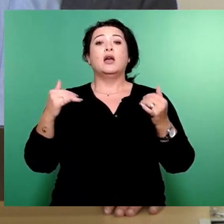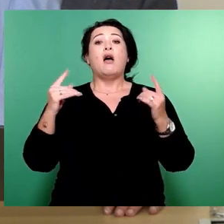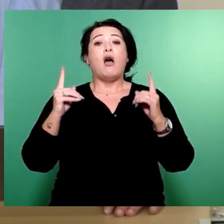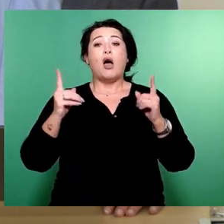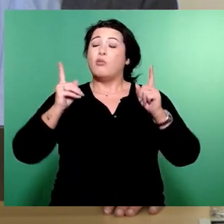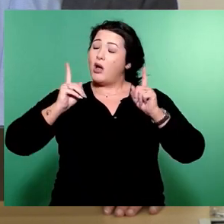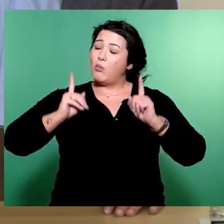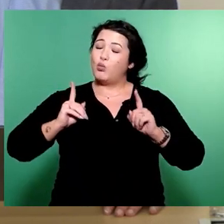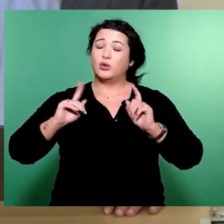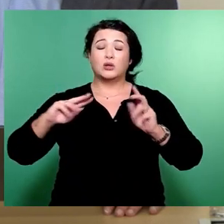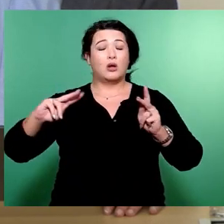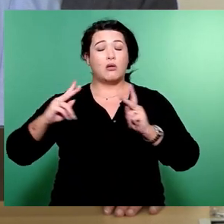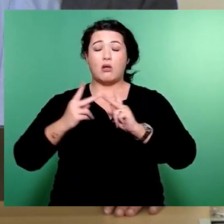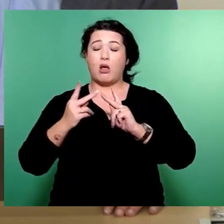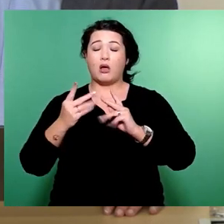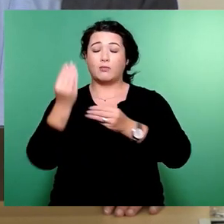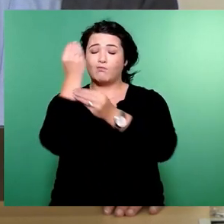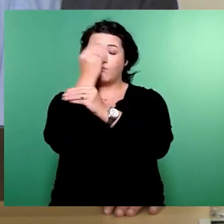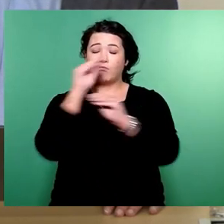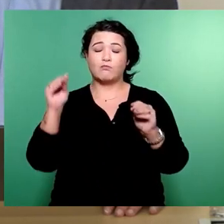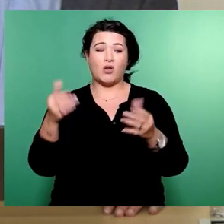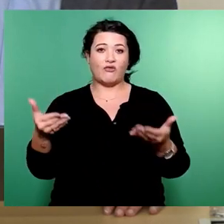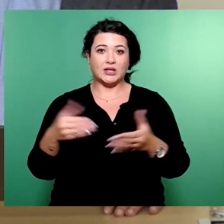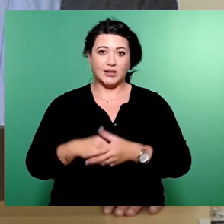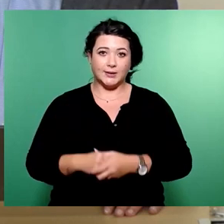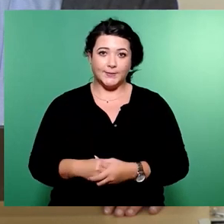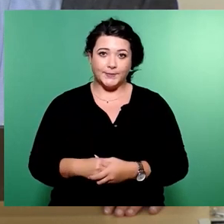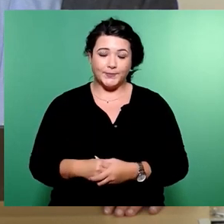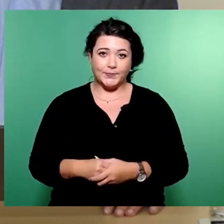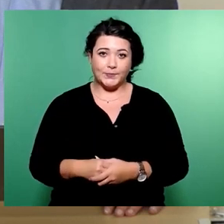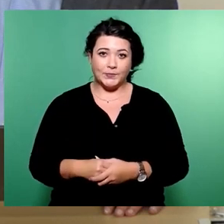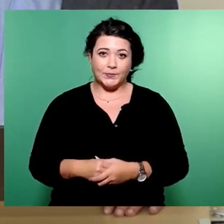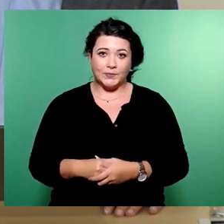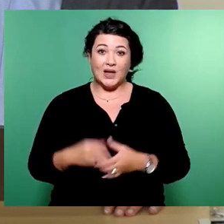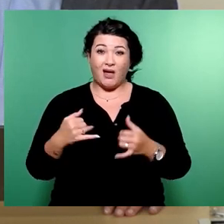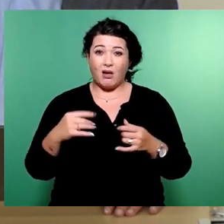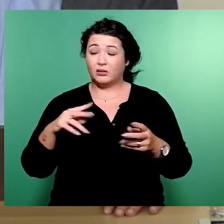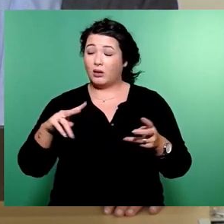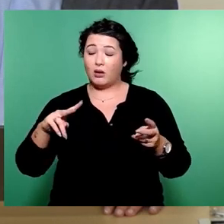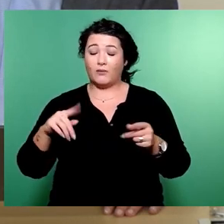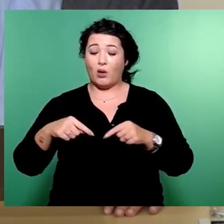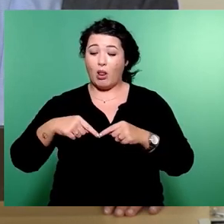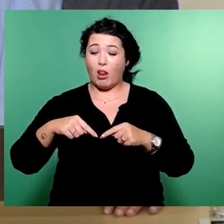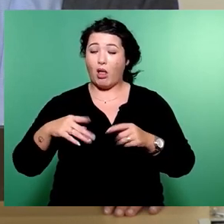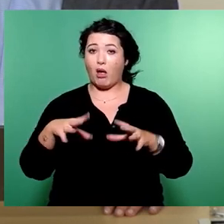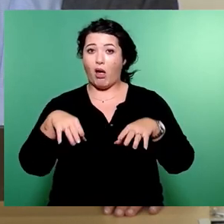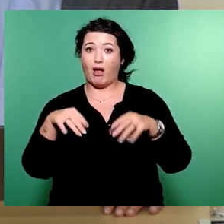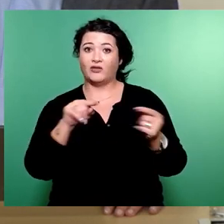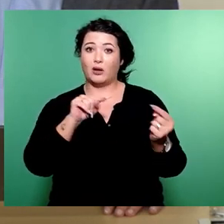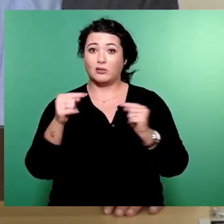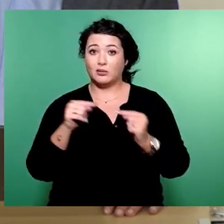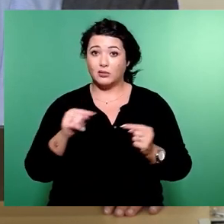vorweg sagen, bevor Sie jetzt gleich in die Debatte einsteigen. Wenn der